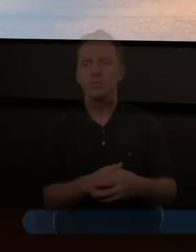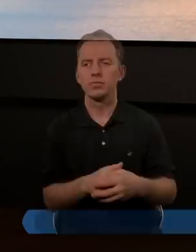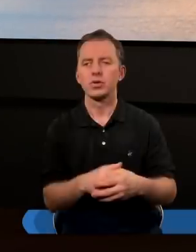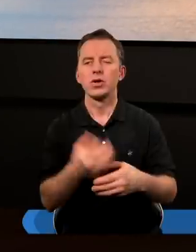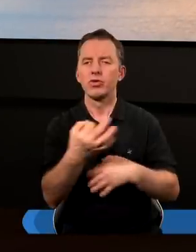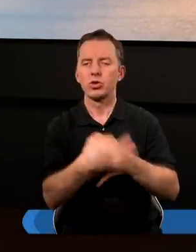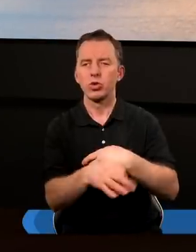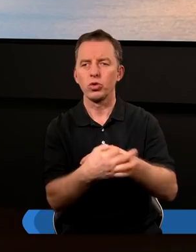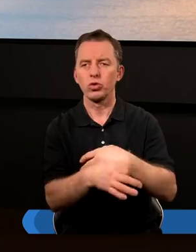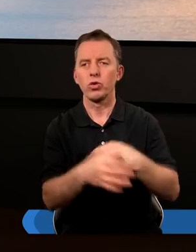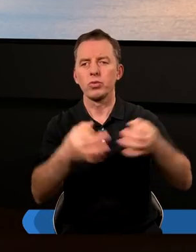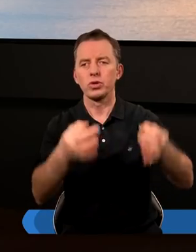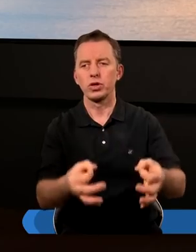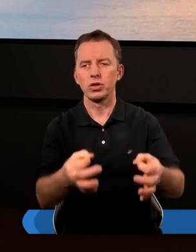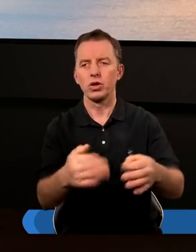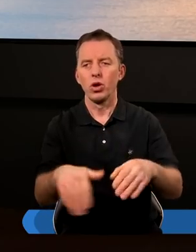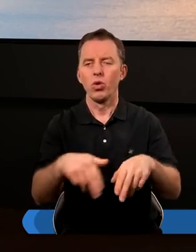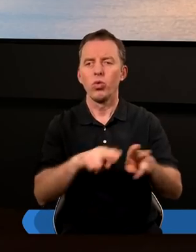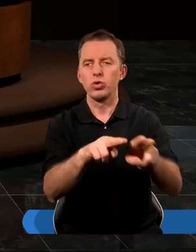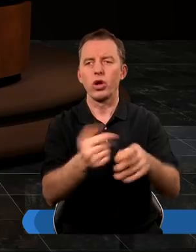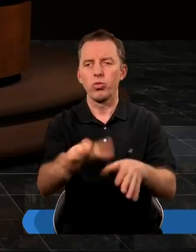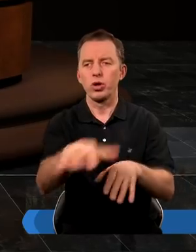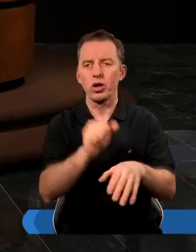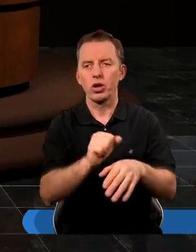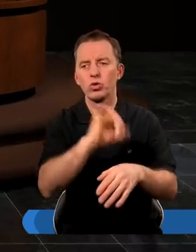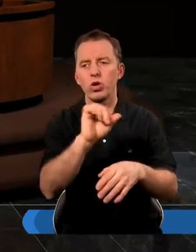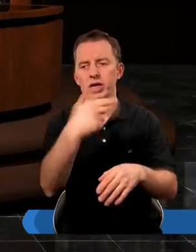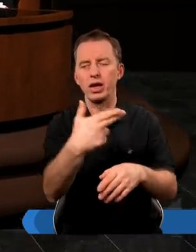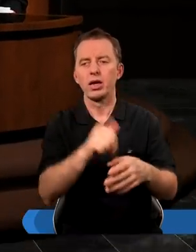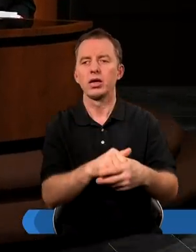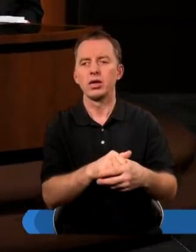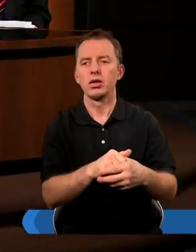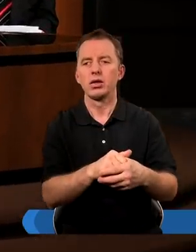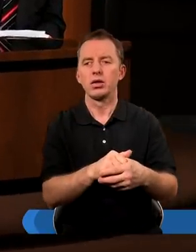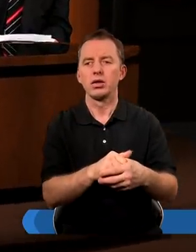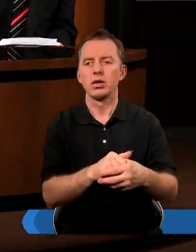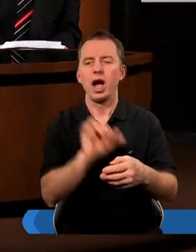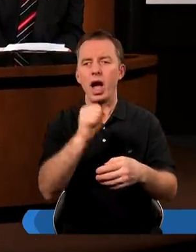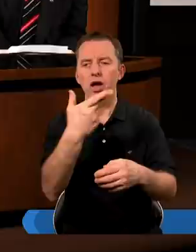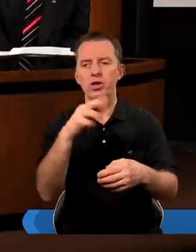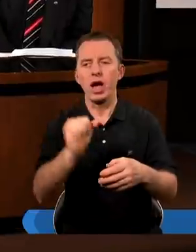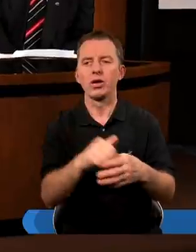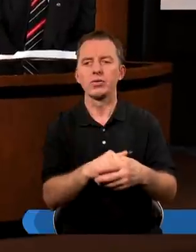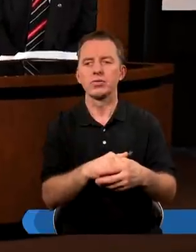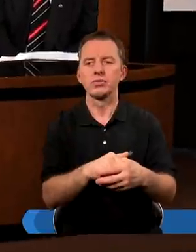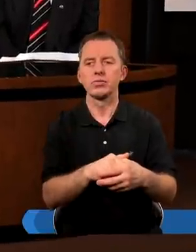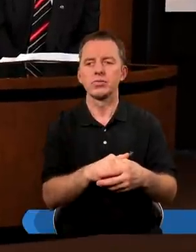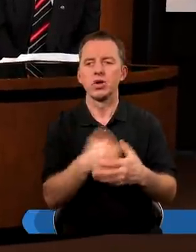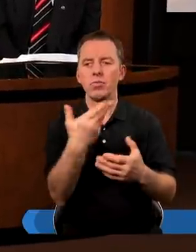Studium dzisiaj udział biorą Julian, Ania,